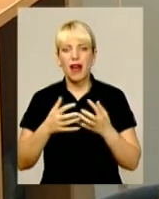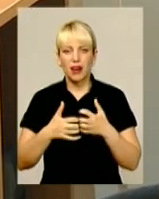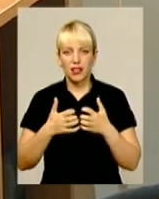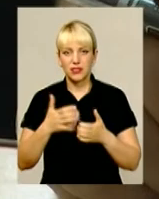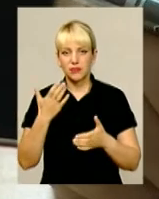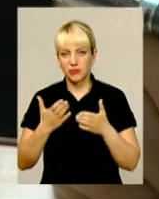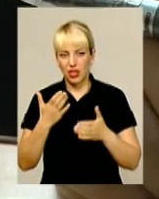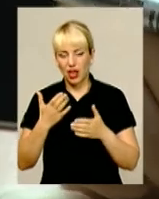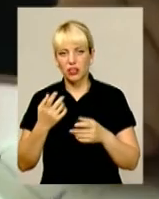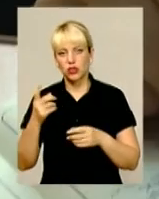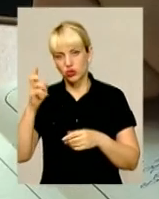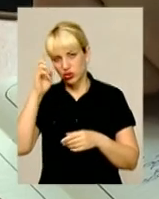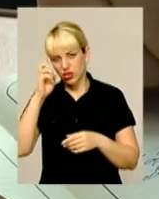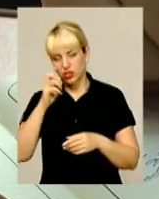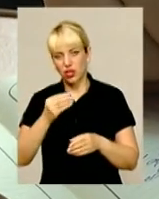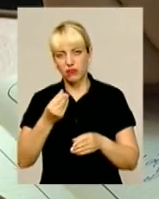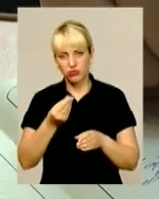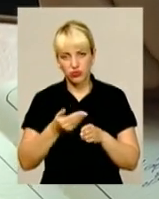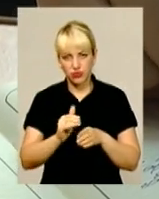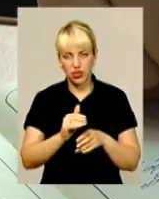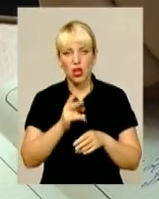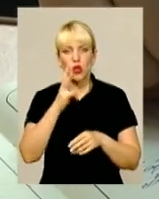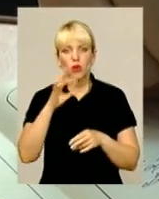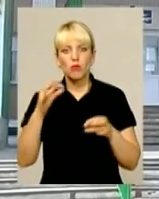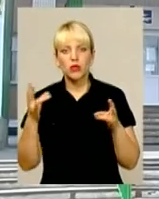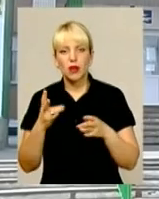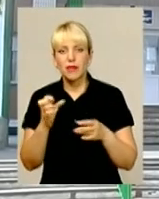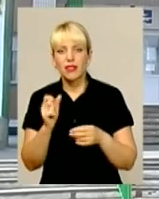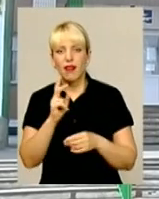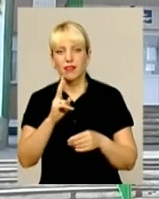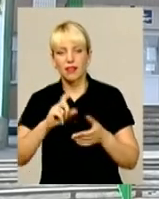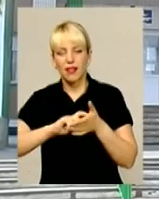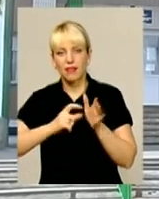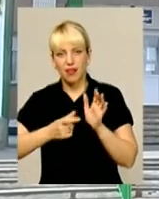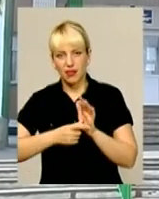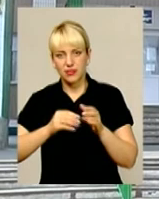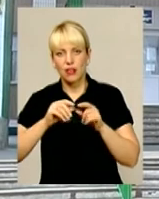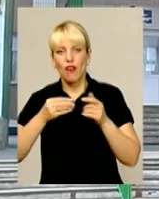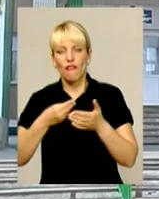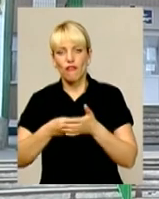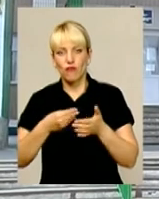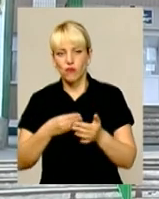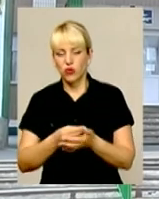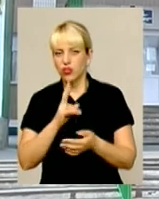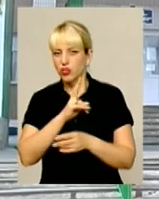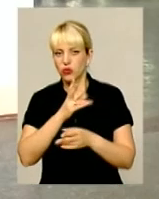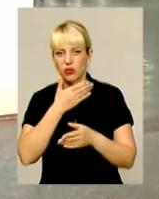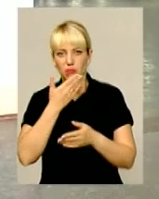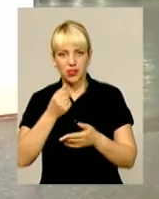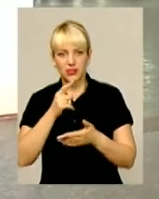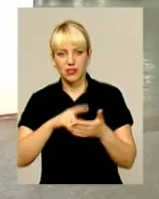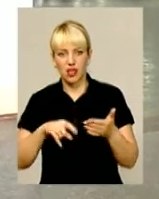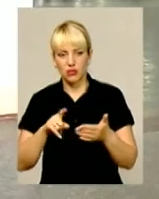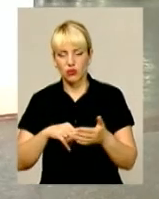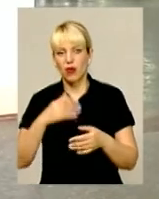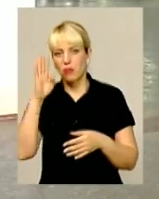потреби класу ніхто не скасував. До речі, на початку червня у деяких навчальних закладах батьки вже встигли, так би мовити, скинутися. Зокрема,